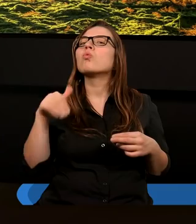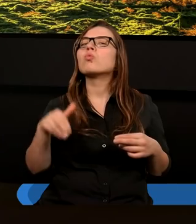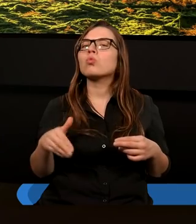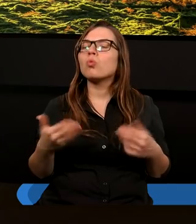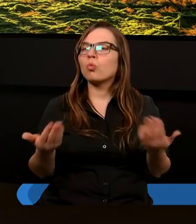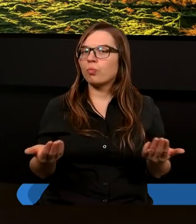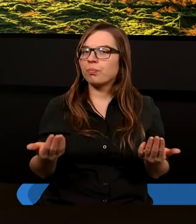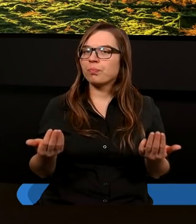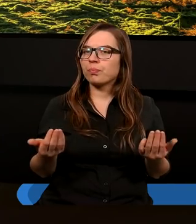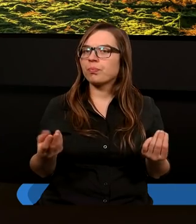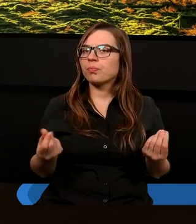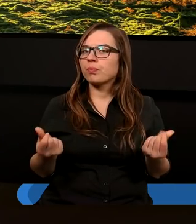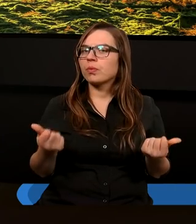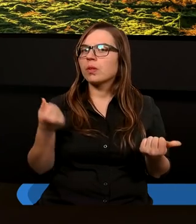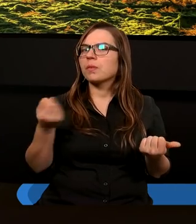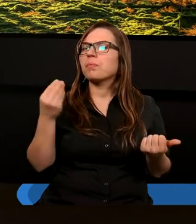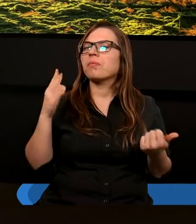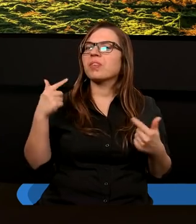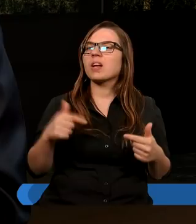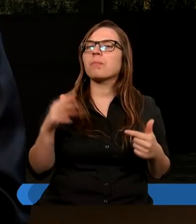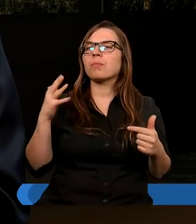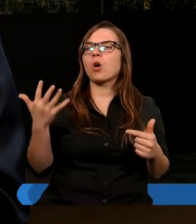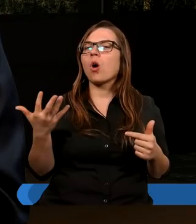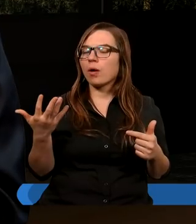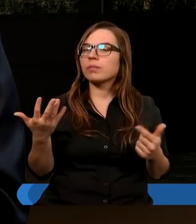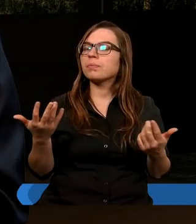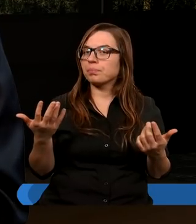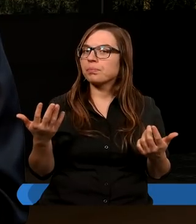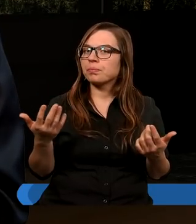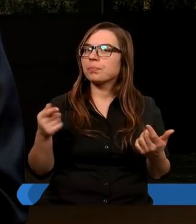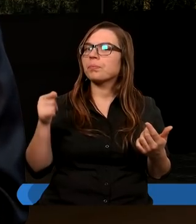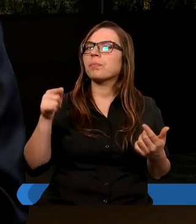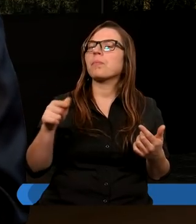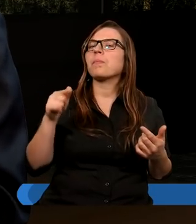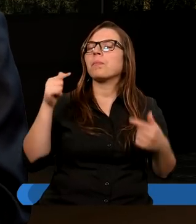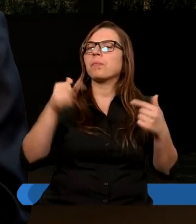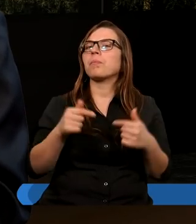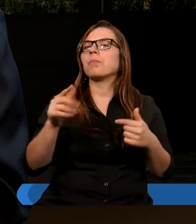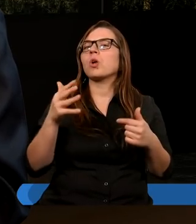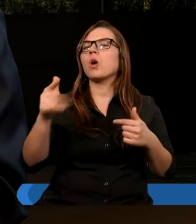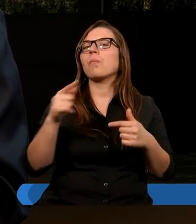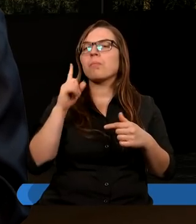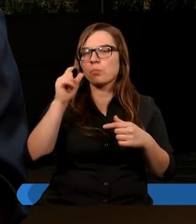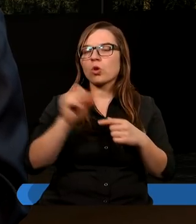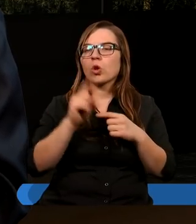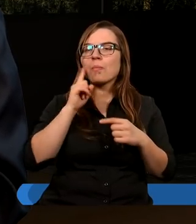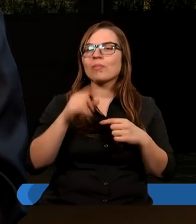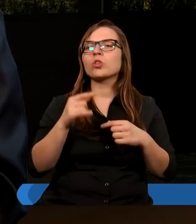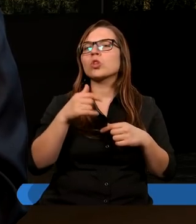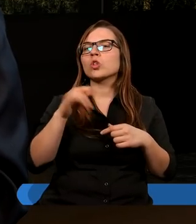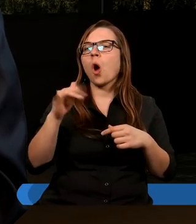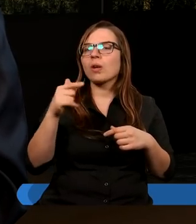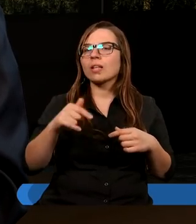Tak jest. I wiersz jeszcze piąty. Tak. Przez to poślij teraz mężów do Jopy